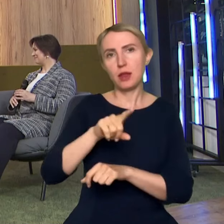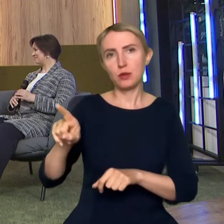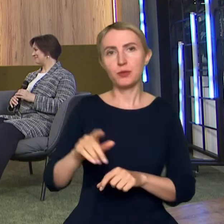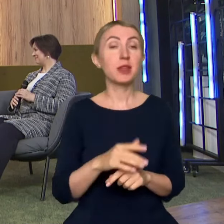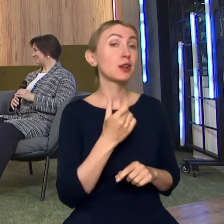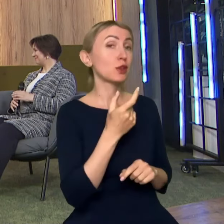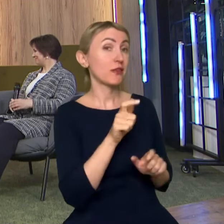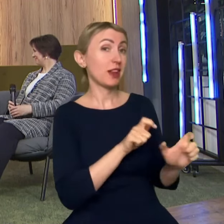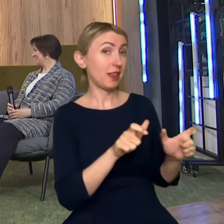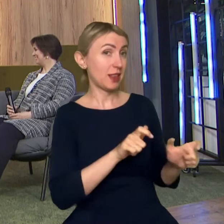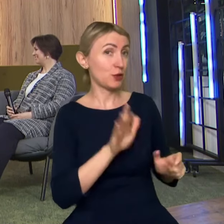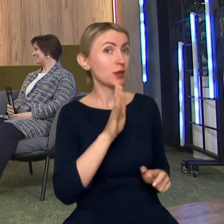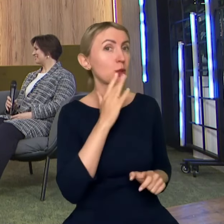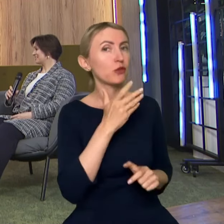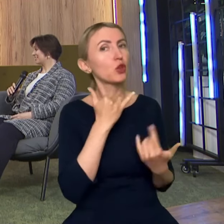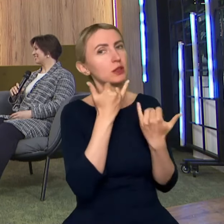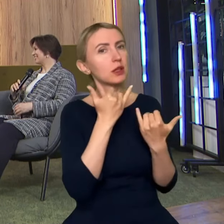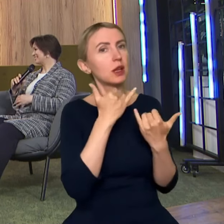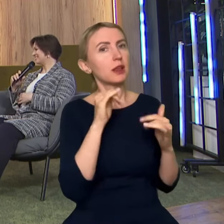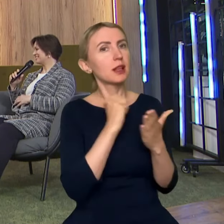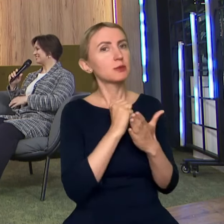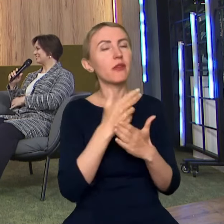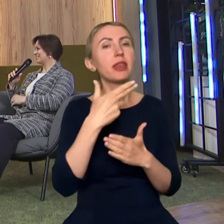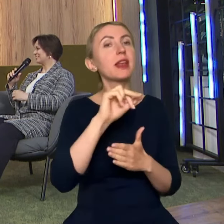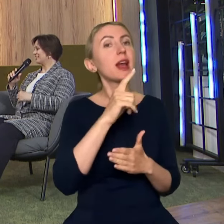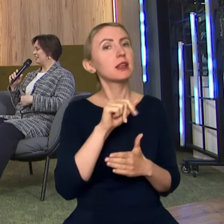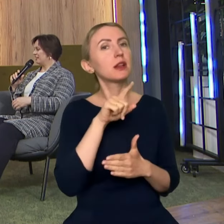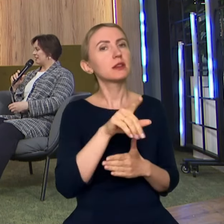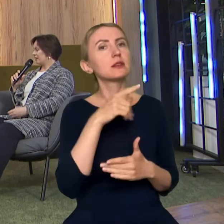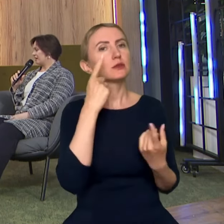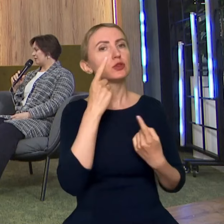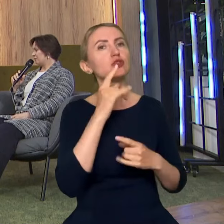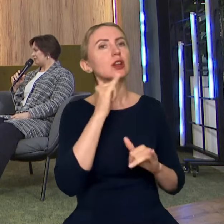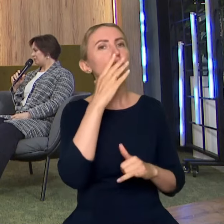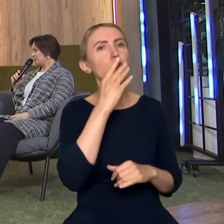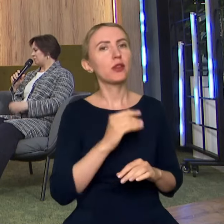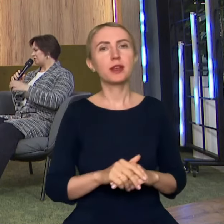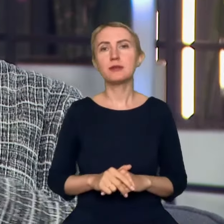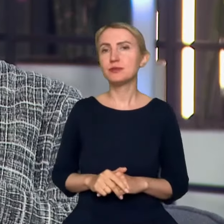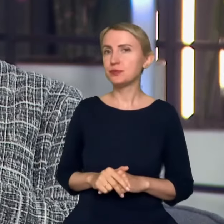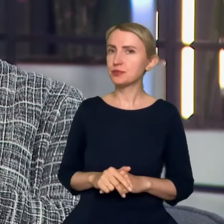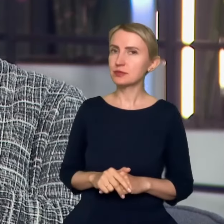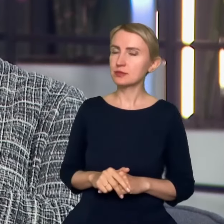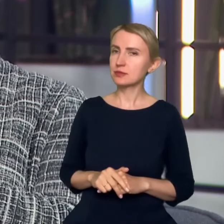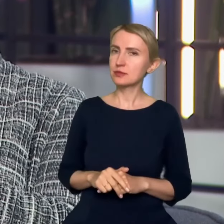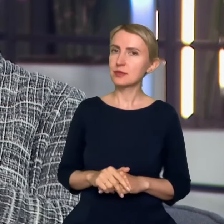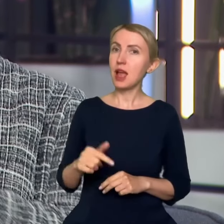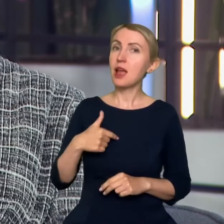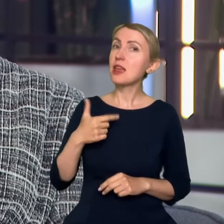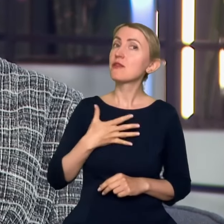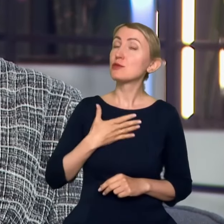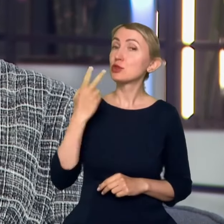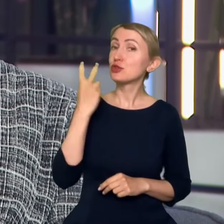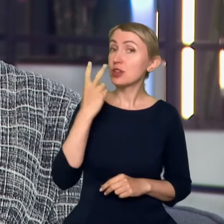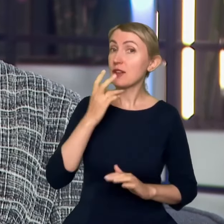przejdziemy, to jest w ogóle osobna i ciekawa kwestia. Natalia, jak w swojej perspektywie to wygląda? Wydaje mi się, że bardzo ciekawym modelem, jeśli chodzi